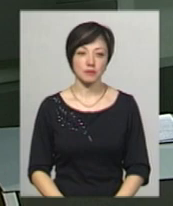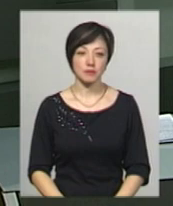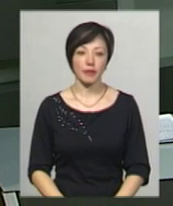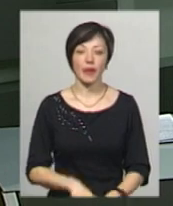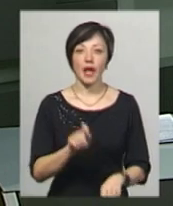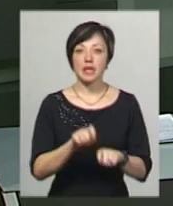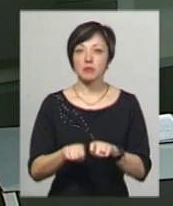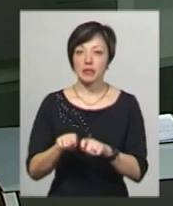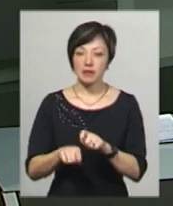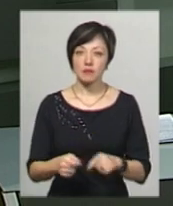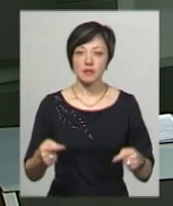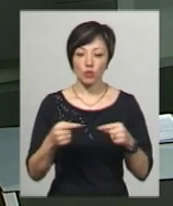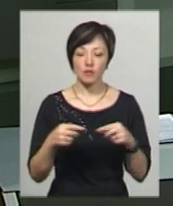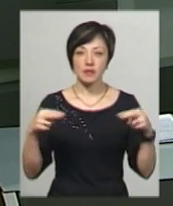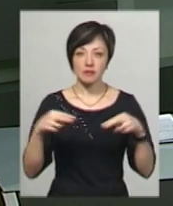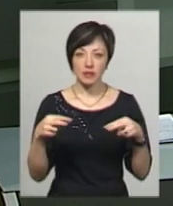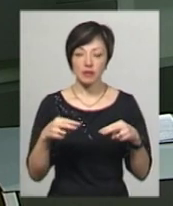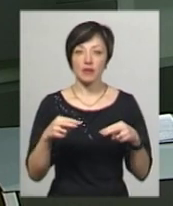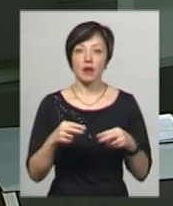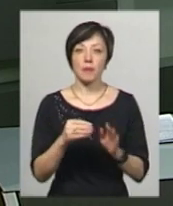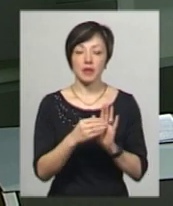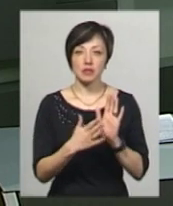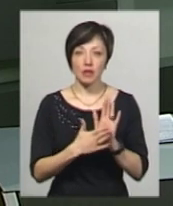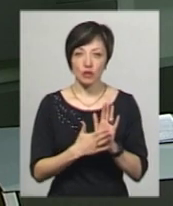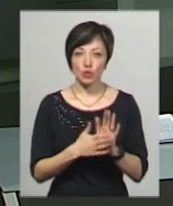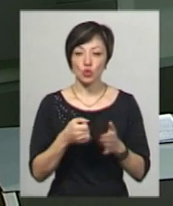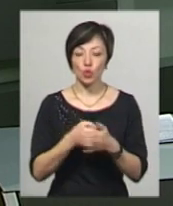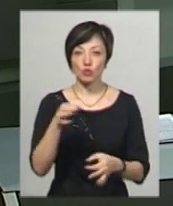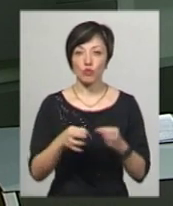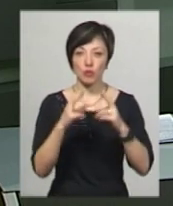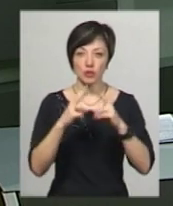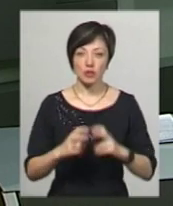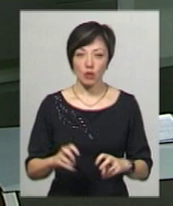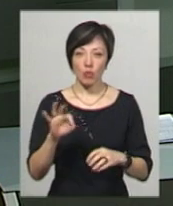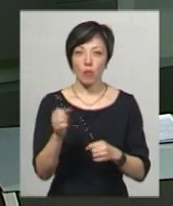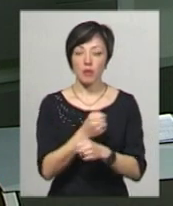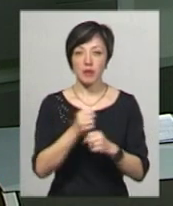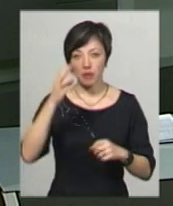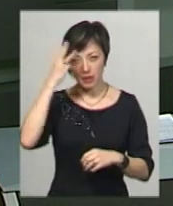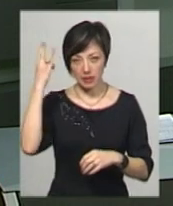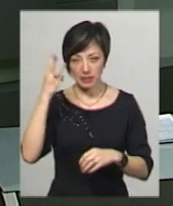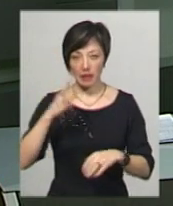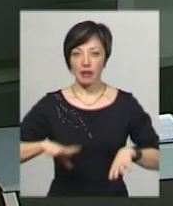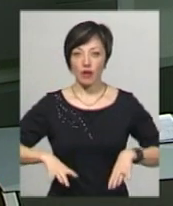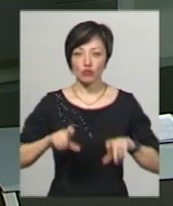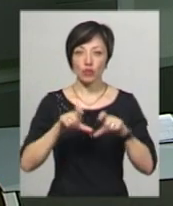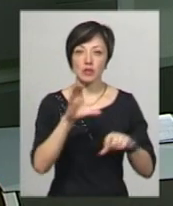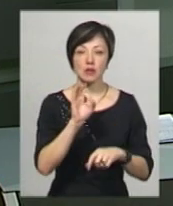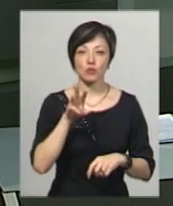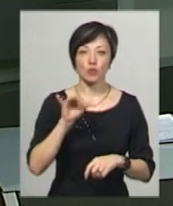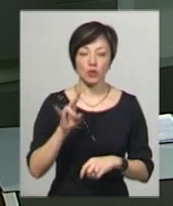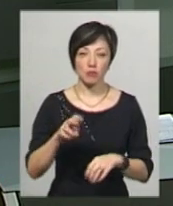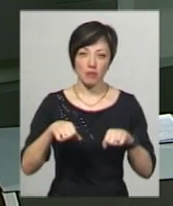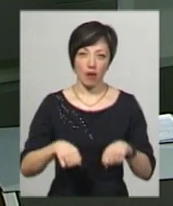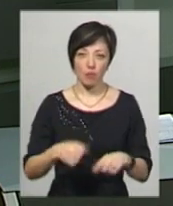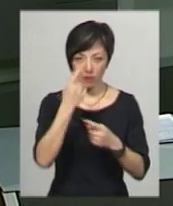Експертизу встановлення свідків та очевидців призначать у досадовому розслідуванні щодо побиття хмельницьких тренерів школи «Самсон право».